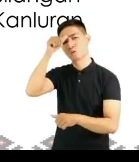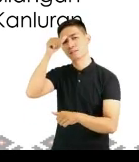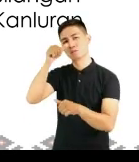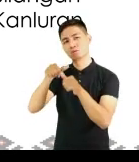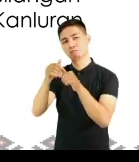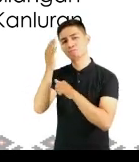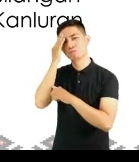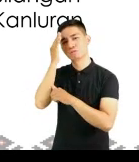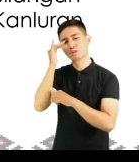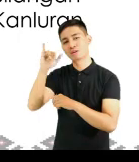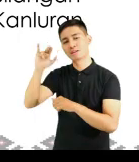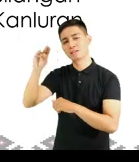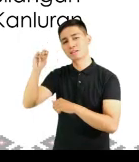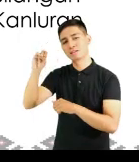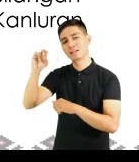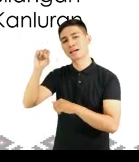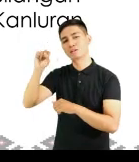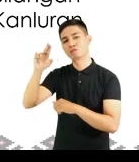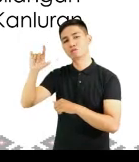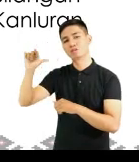lokasyong insular ng Pilipinas.